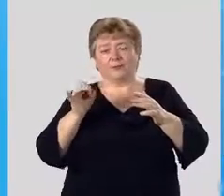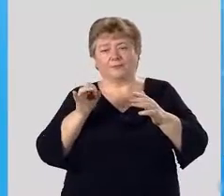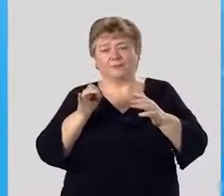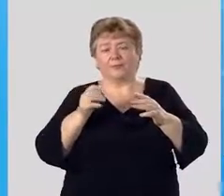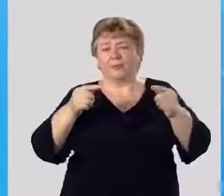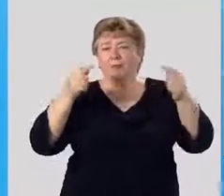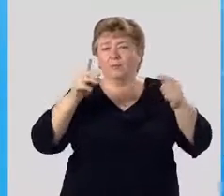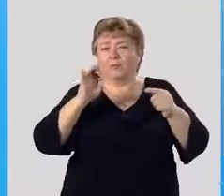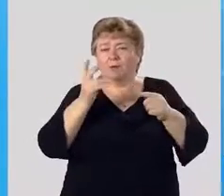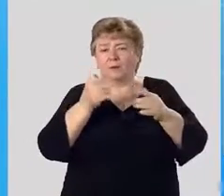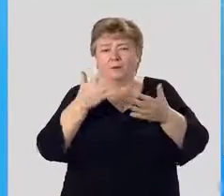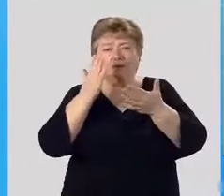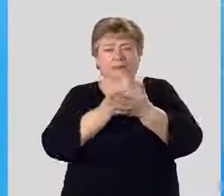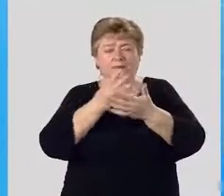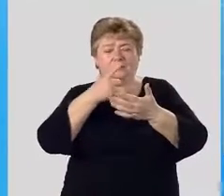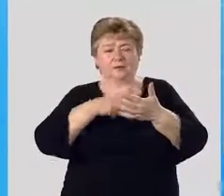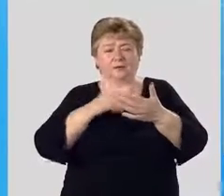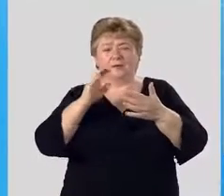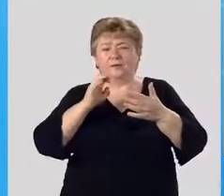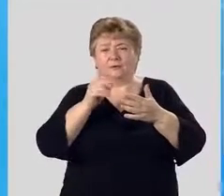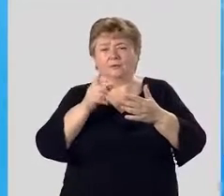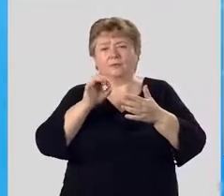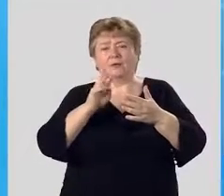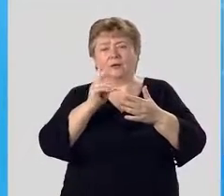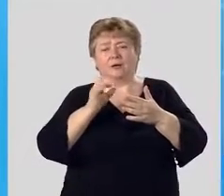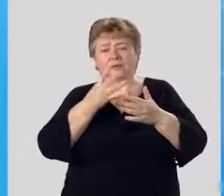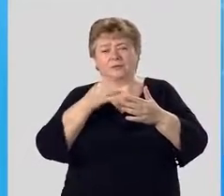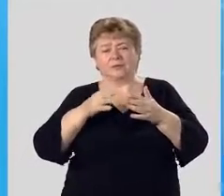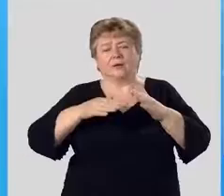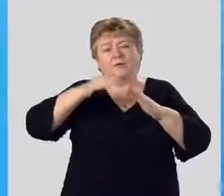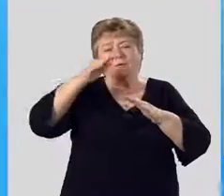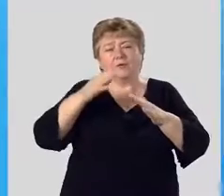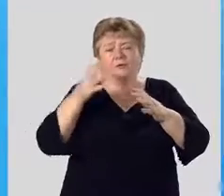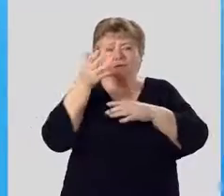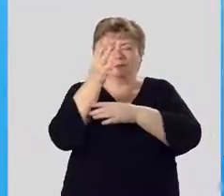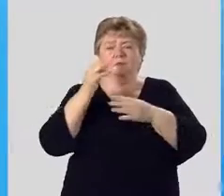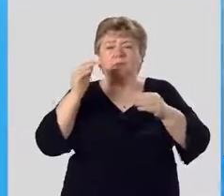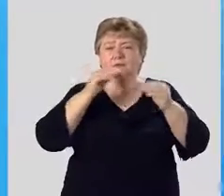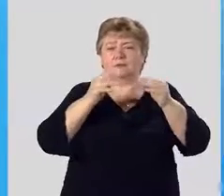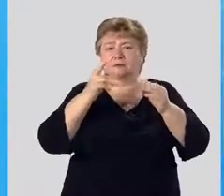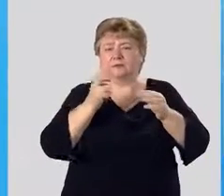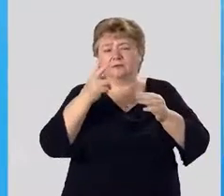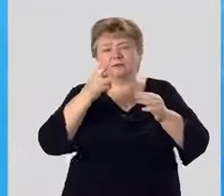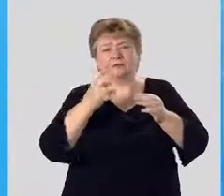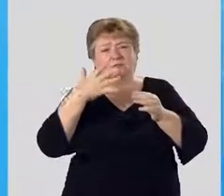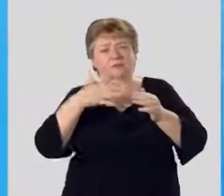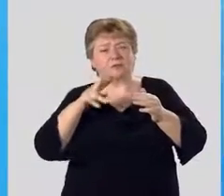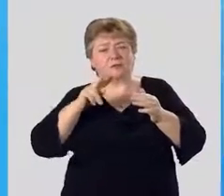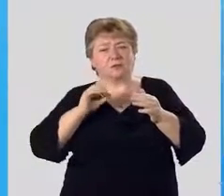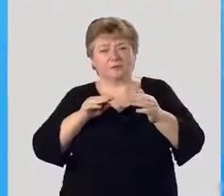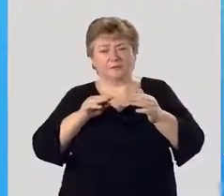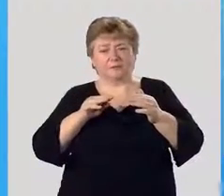Великий баньян представляет собой фикус бенгальский. Возраст дерева составляет 200-250 лет.